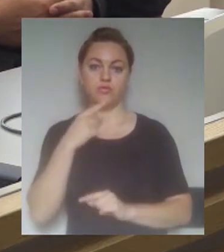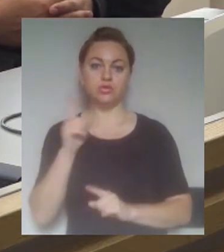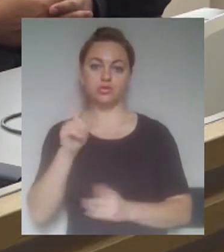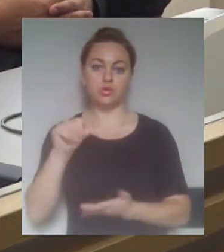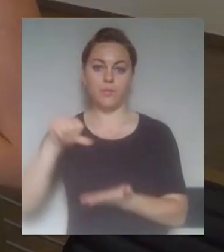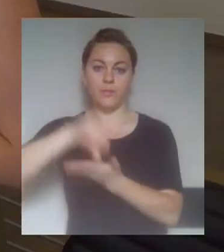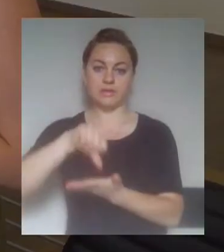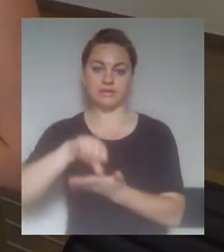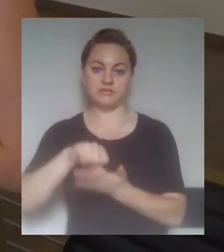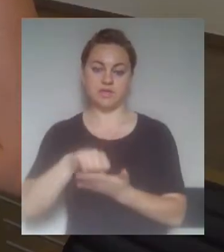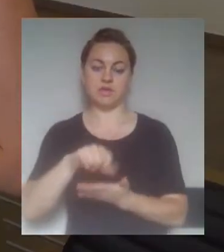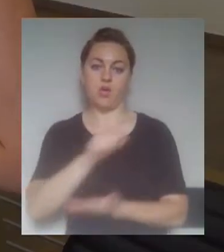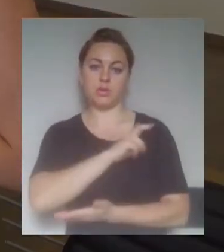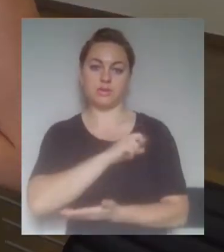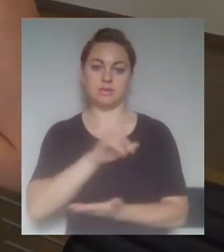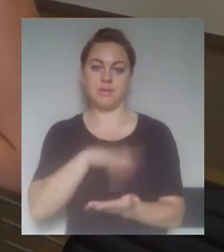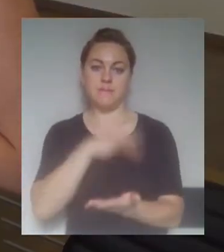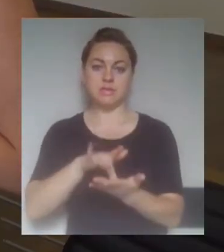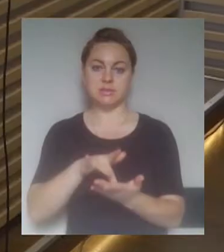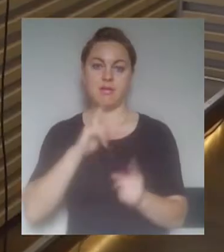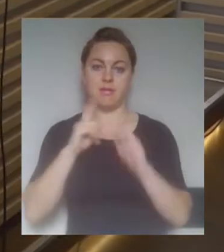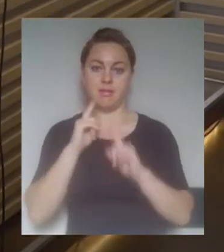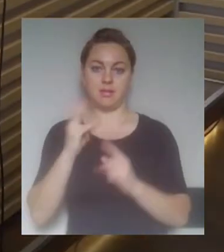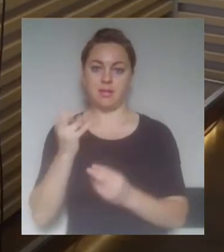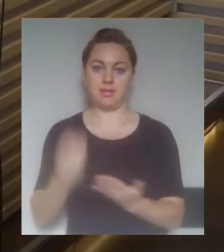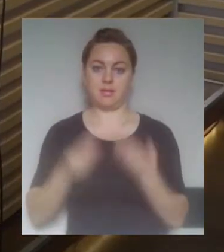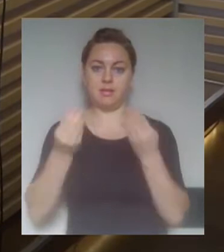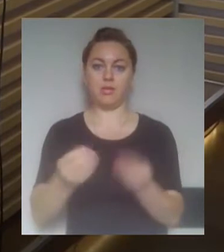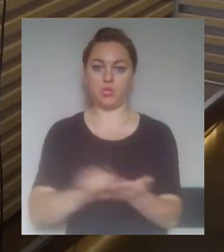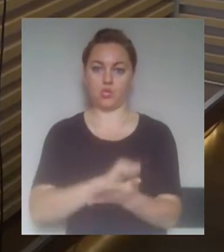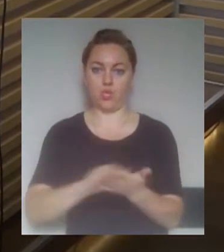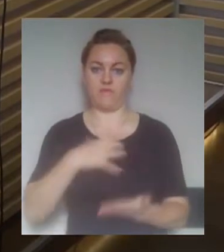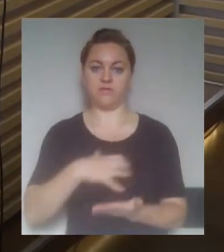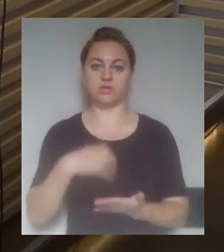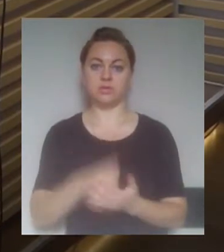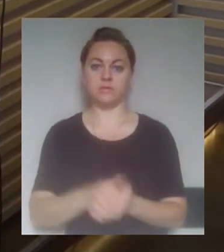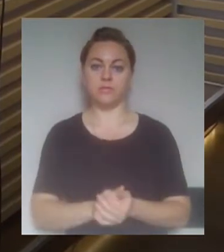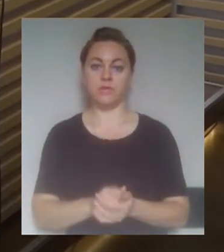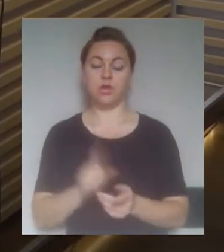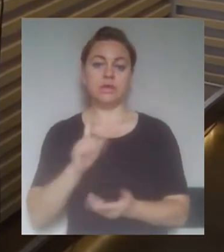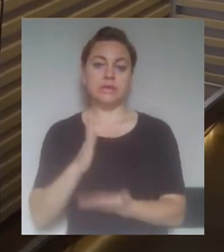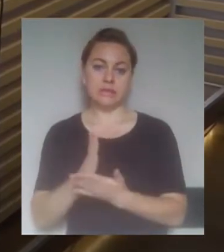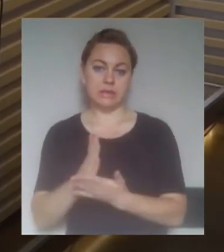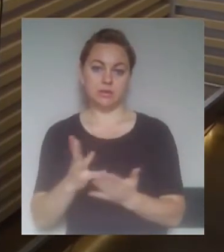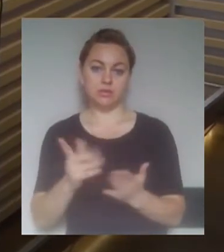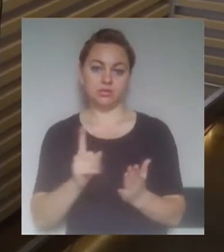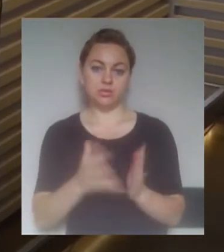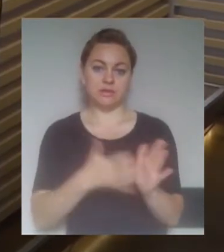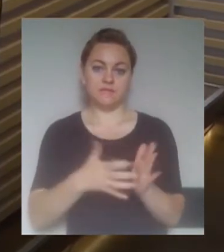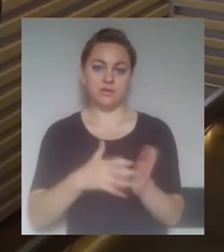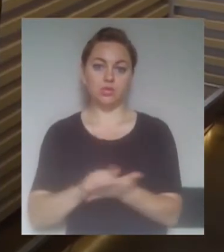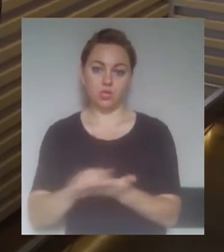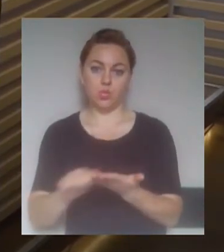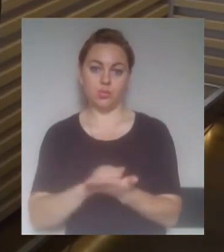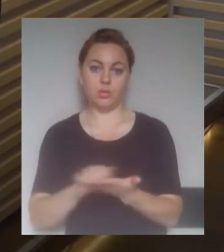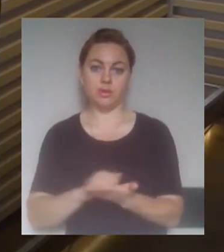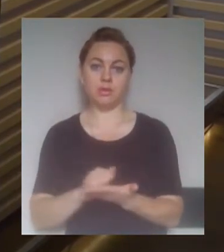долучила до справи певні важливі матеріали. Деякі білі плями. В цій процедурі нічого немає, я маю на увазі білі